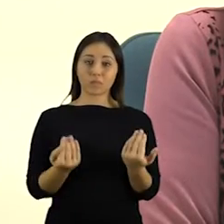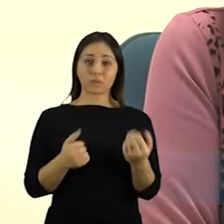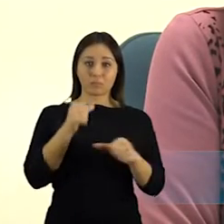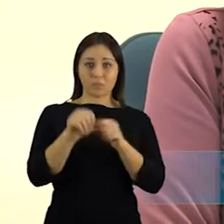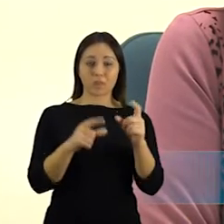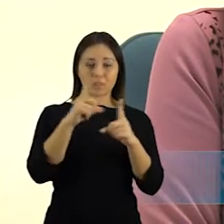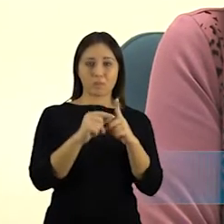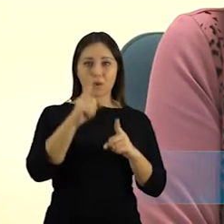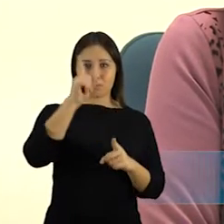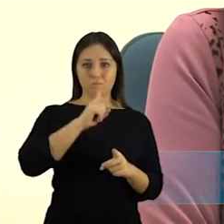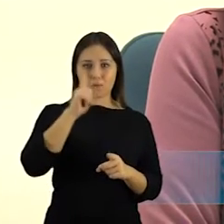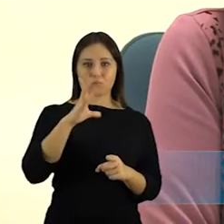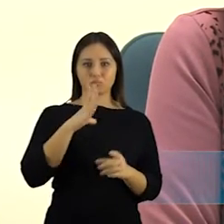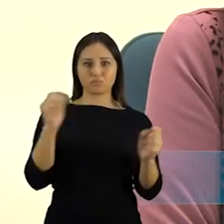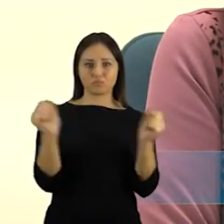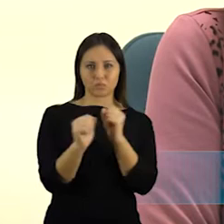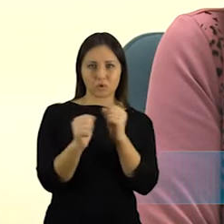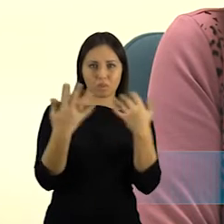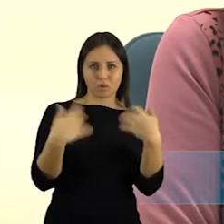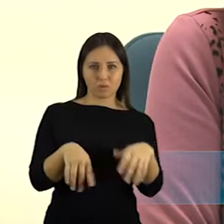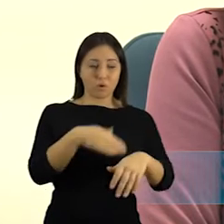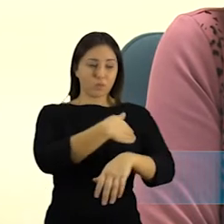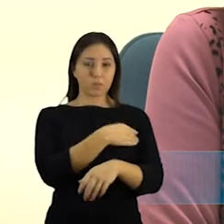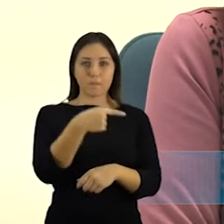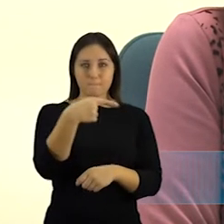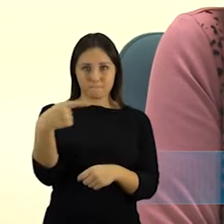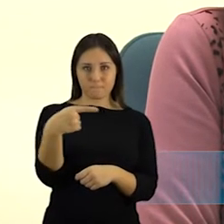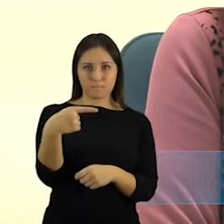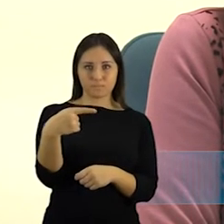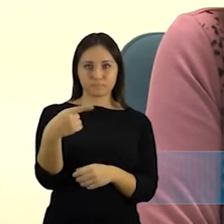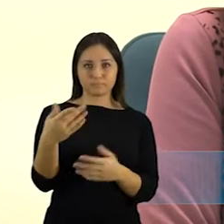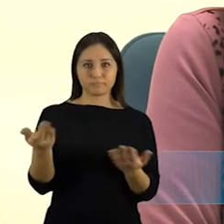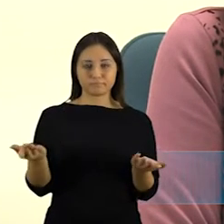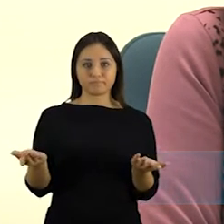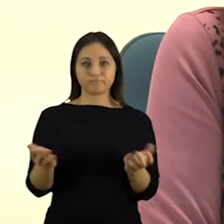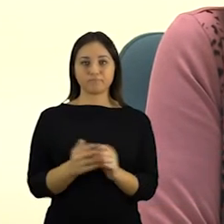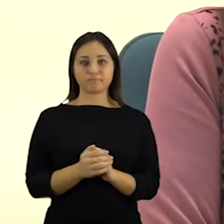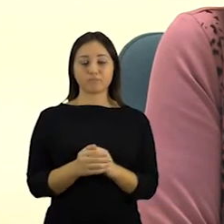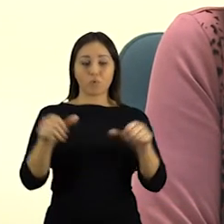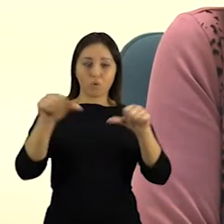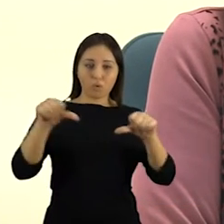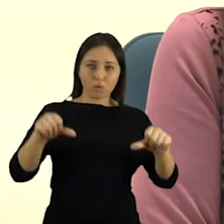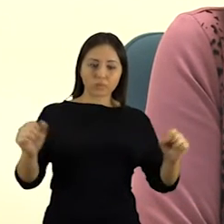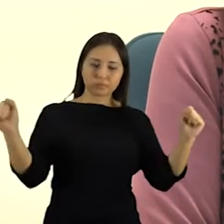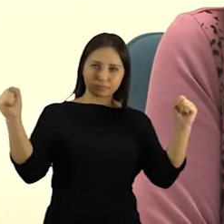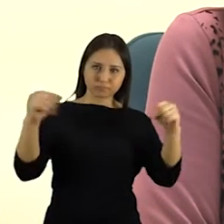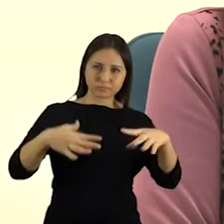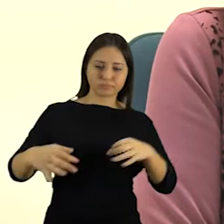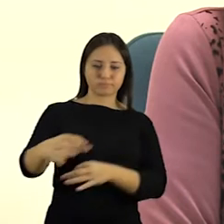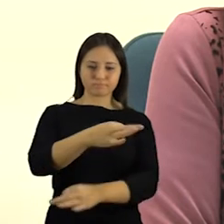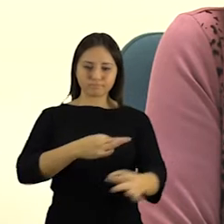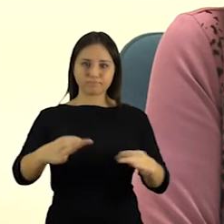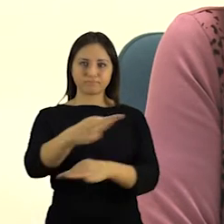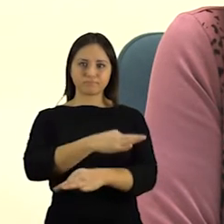buvo atšalia spalio mėnesio orai, buvo nukritusi minusinė temperatūra, tai tiesiog buvo